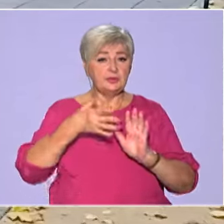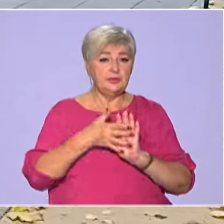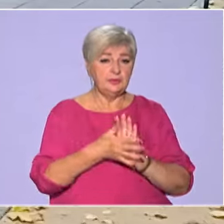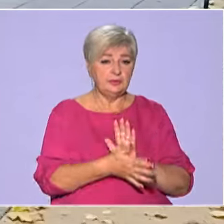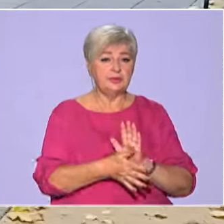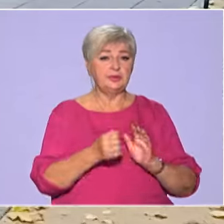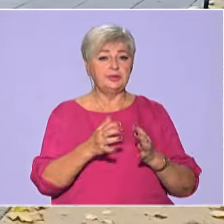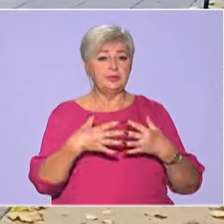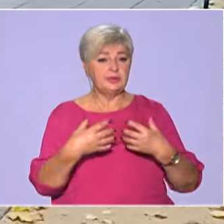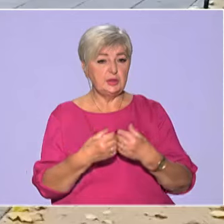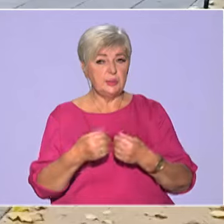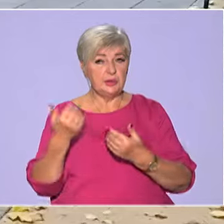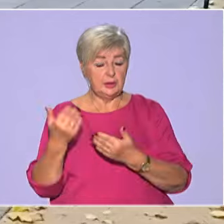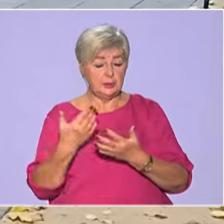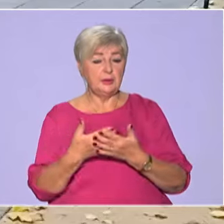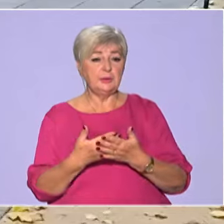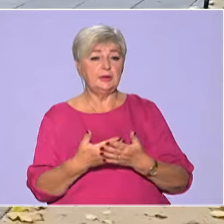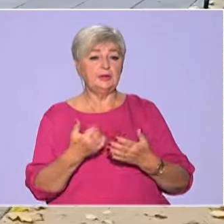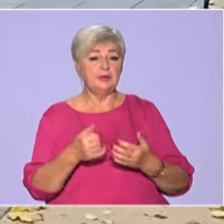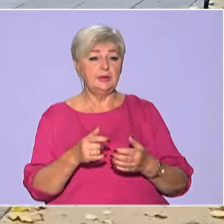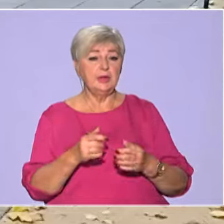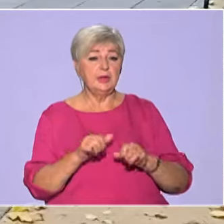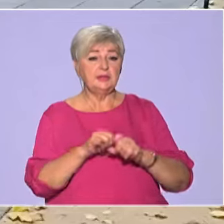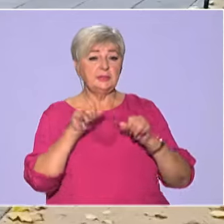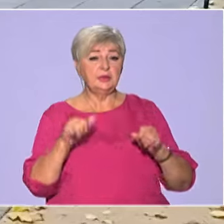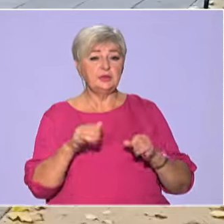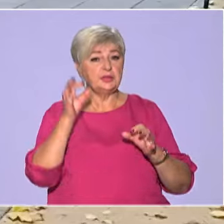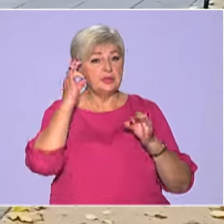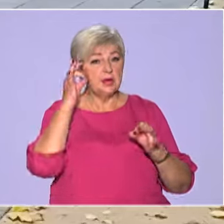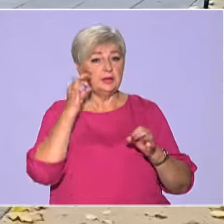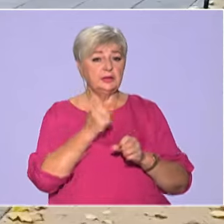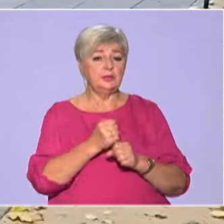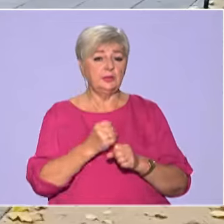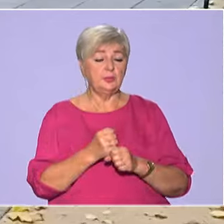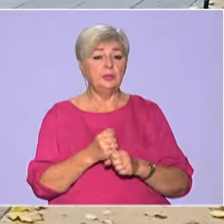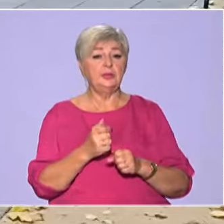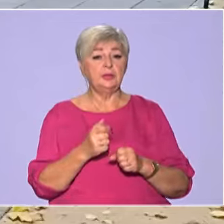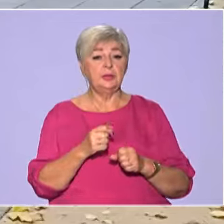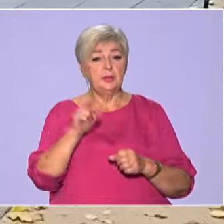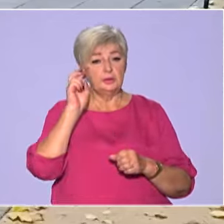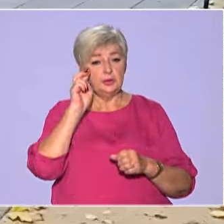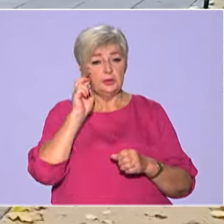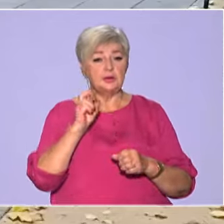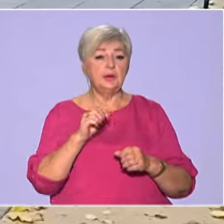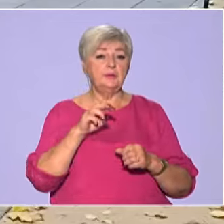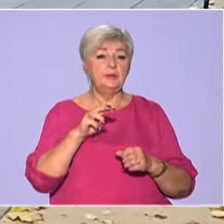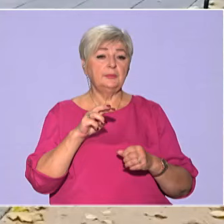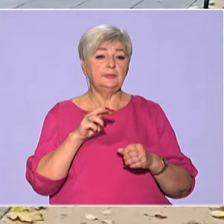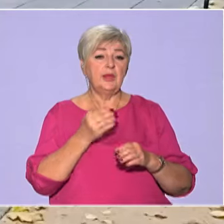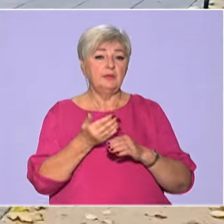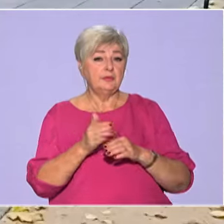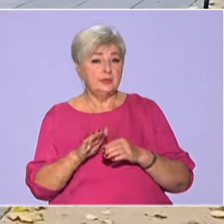сім'ї і збільшити якість робіт. Тому держава, муніципалітети